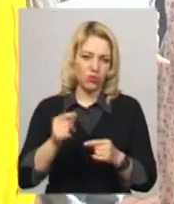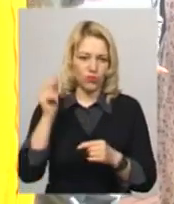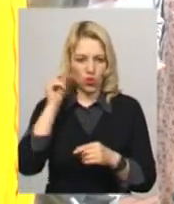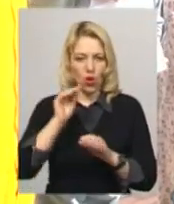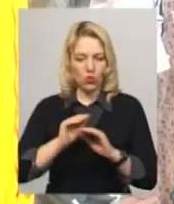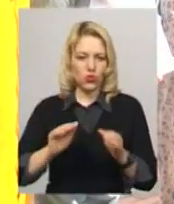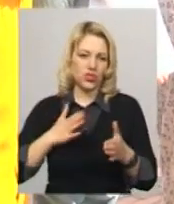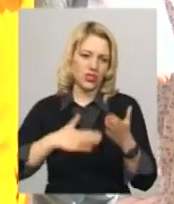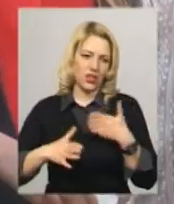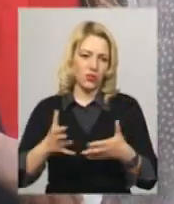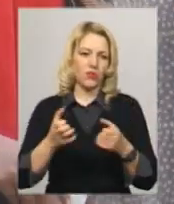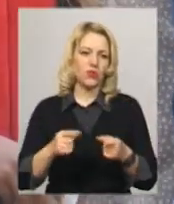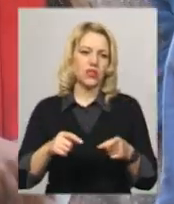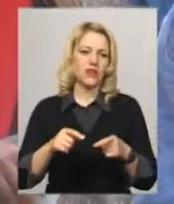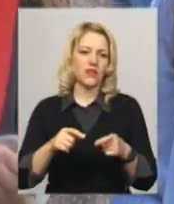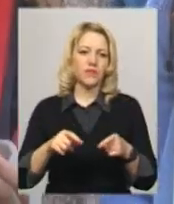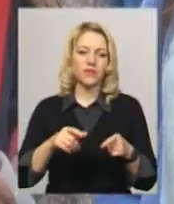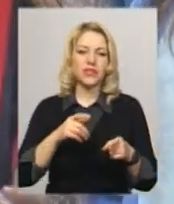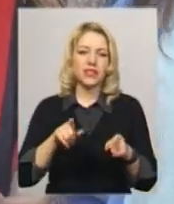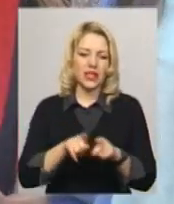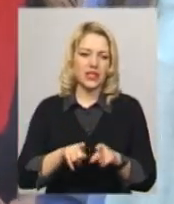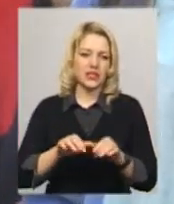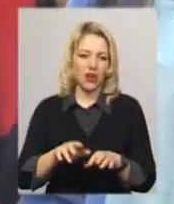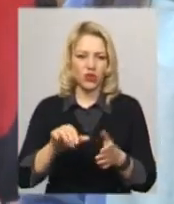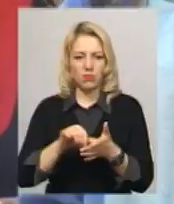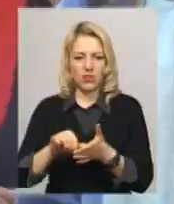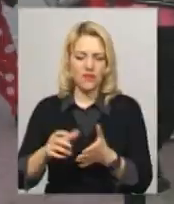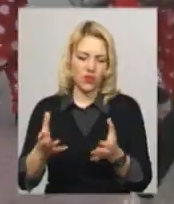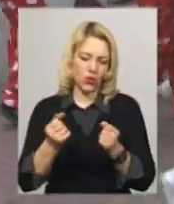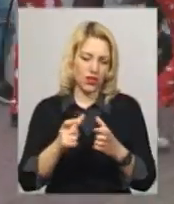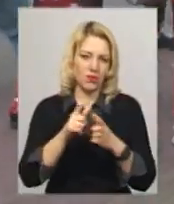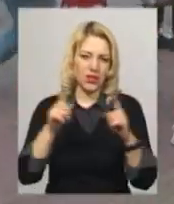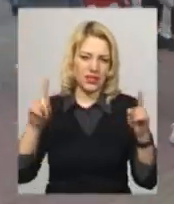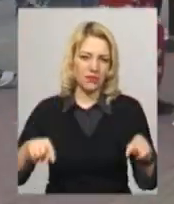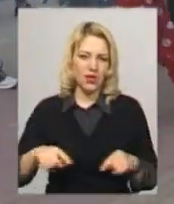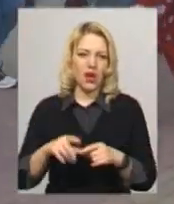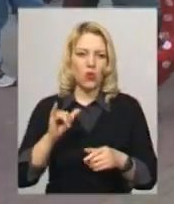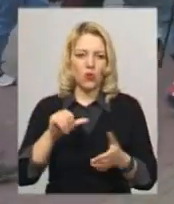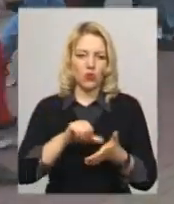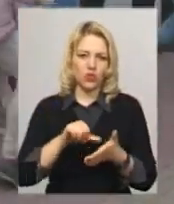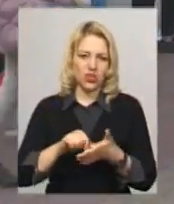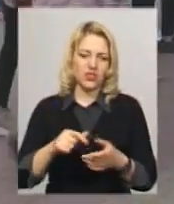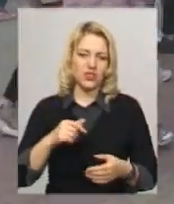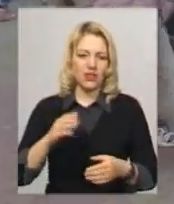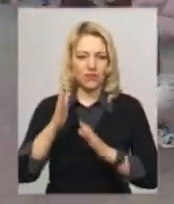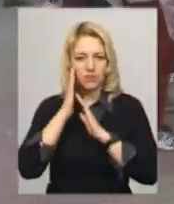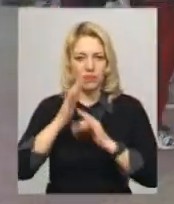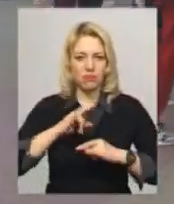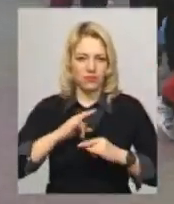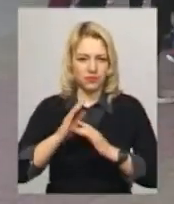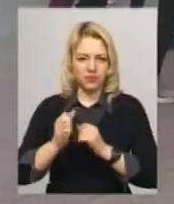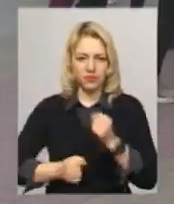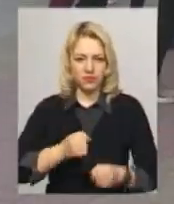радістю беруть участь у таких заходах. Представники шкіл отримали сертифікати про участь у фан-забігу у піжамах. Леся Боровець, Віктор Кривий, новини